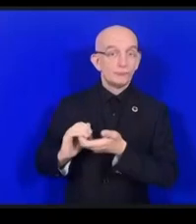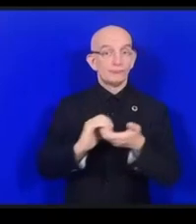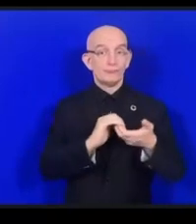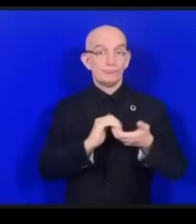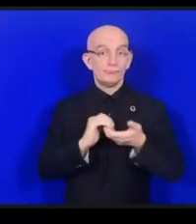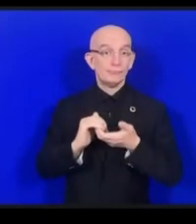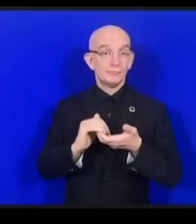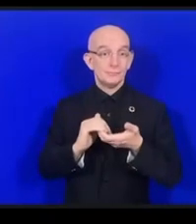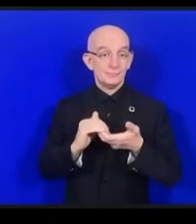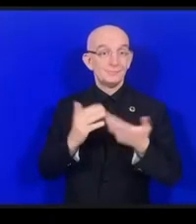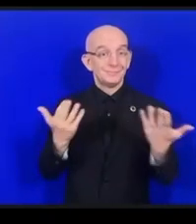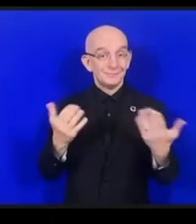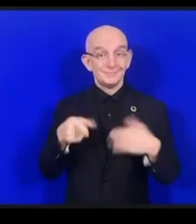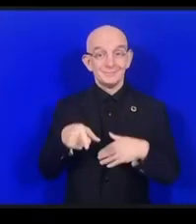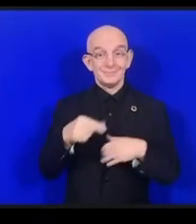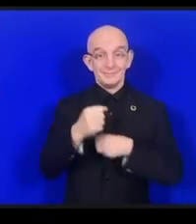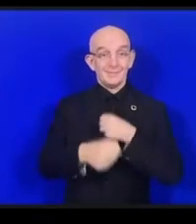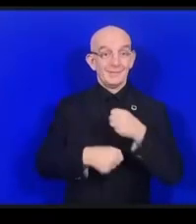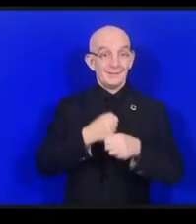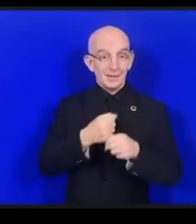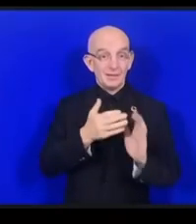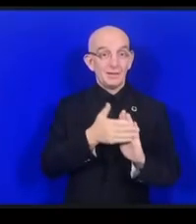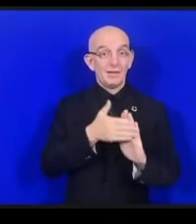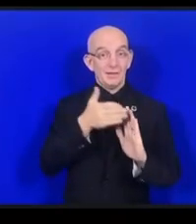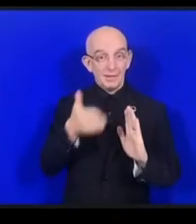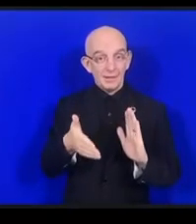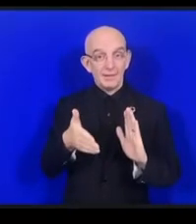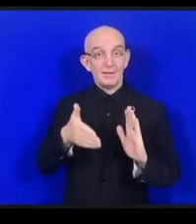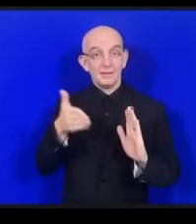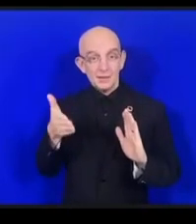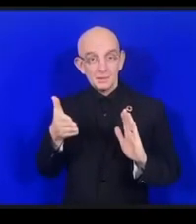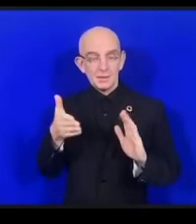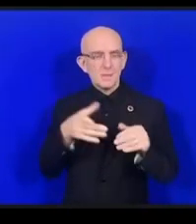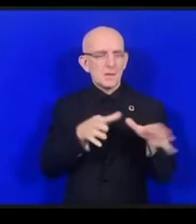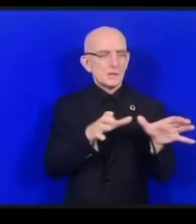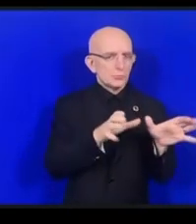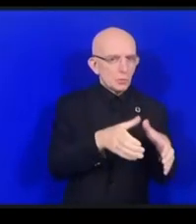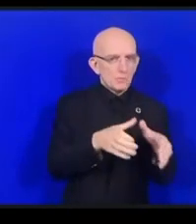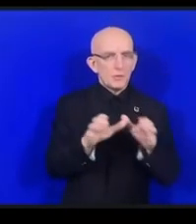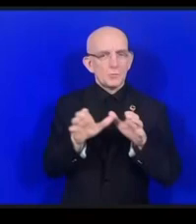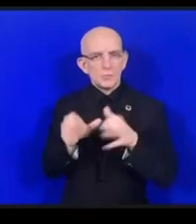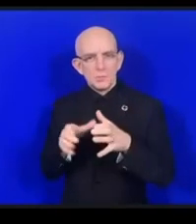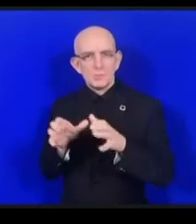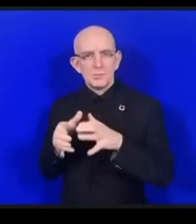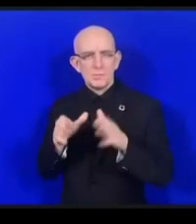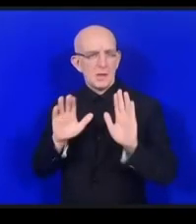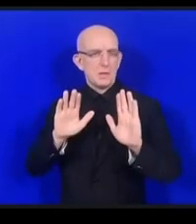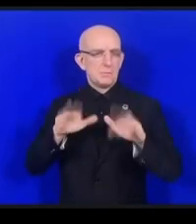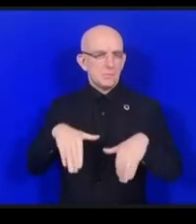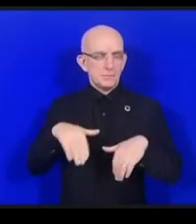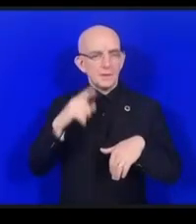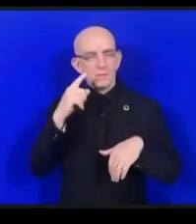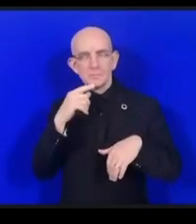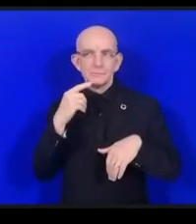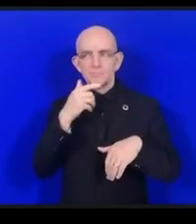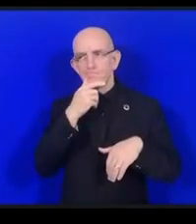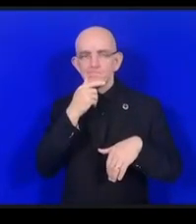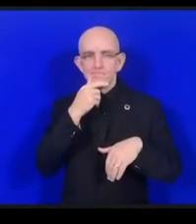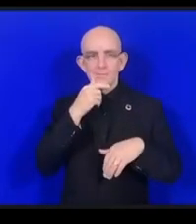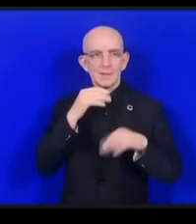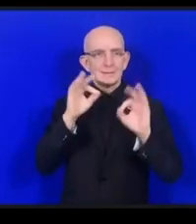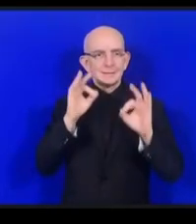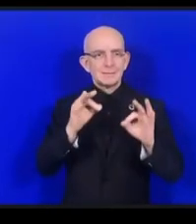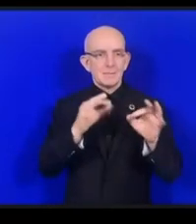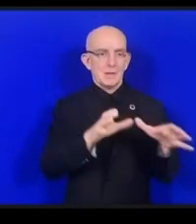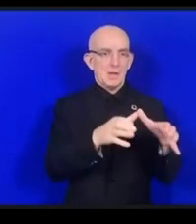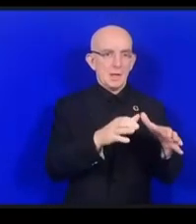ないかとワーキンググループよりもより正式な名前をということでダイナミックコアリーションという名前にしましたアテナの